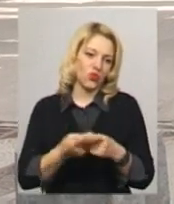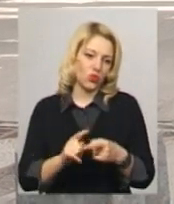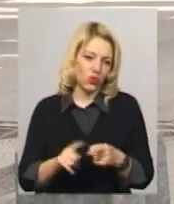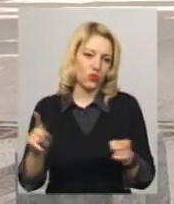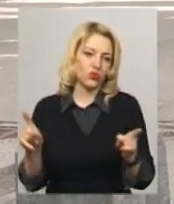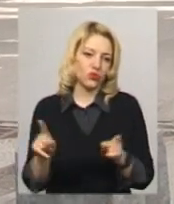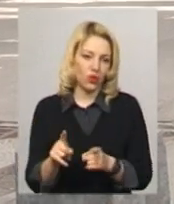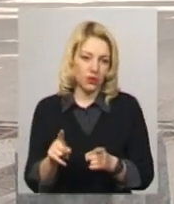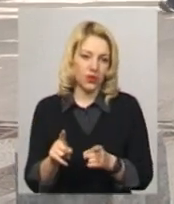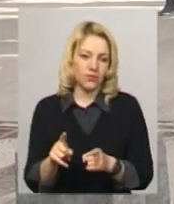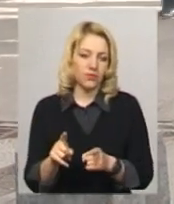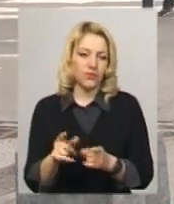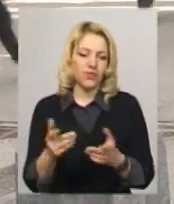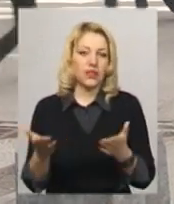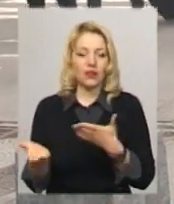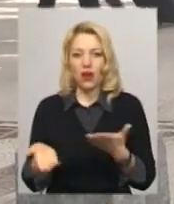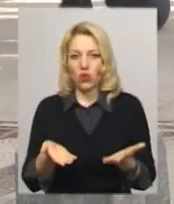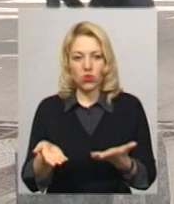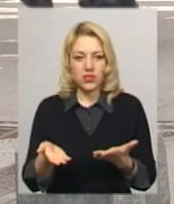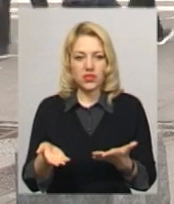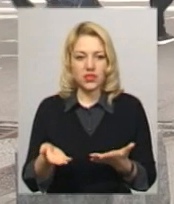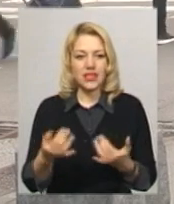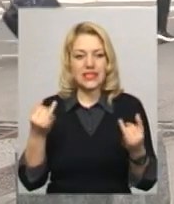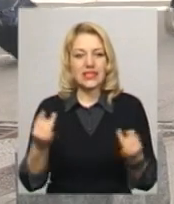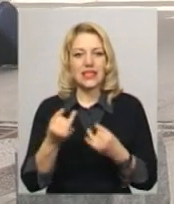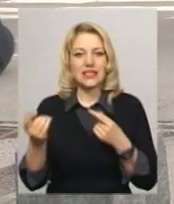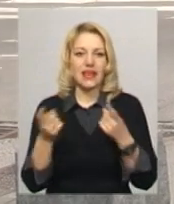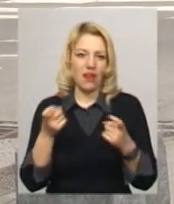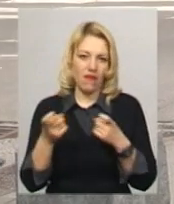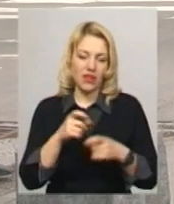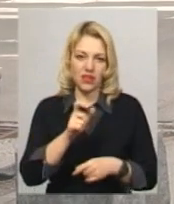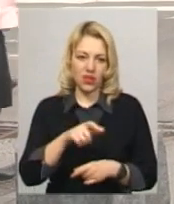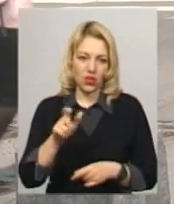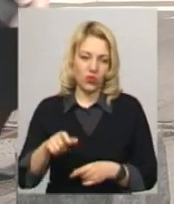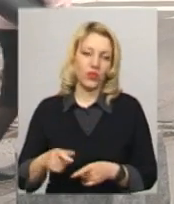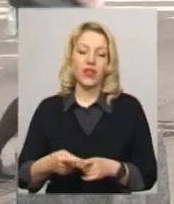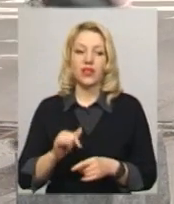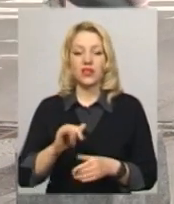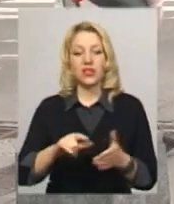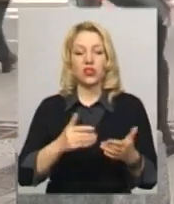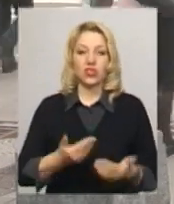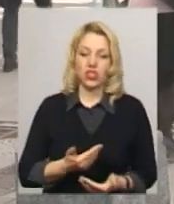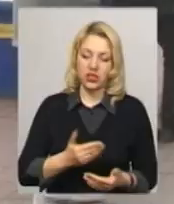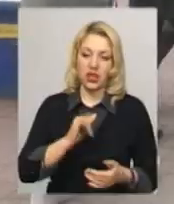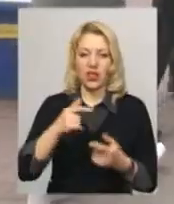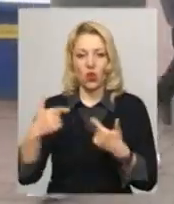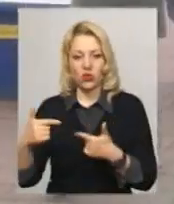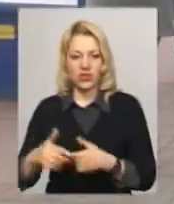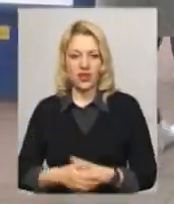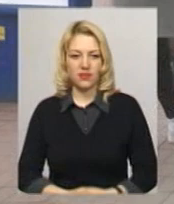якось зацікавити і жителів міста, і гостей.